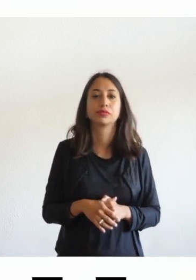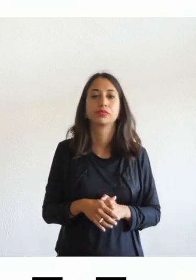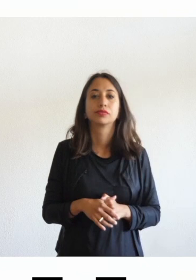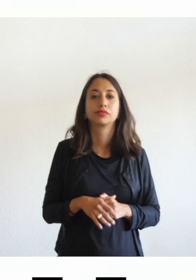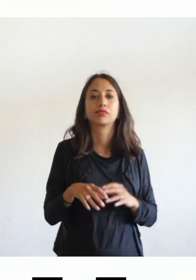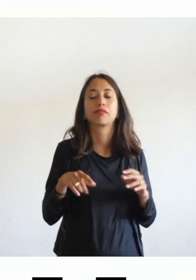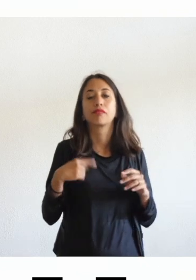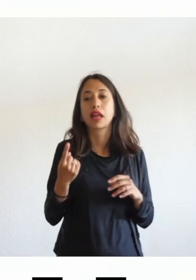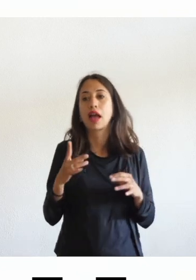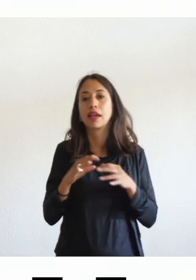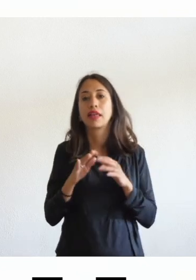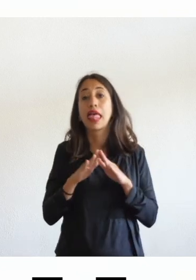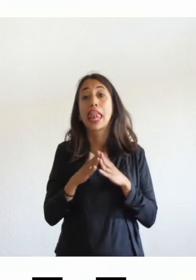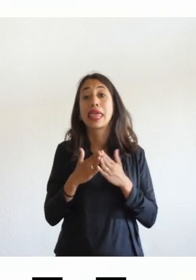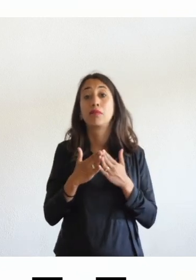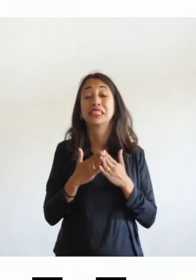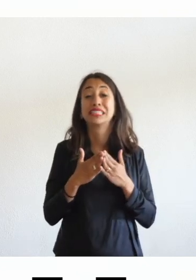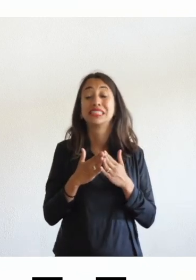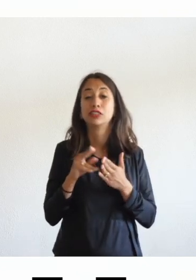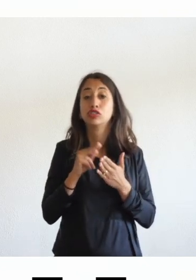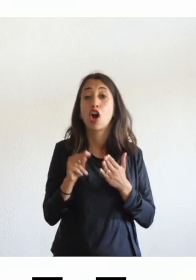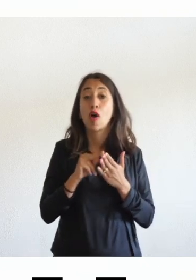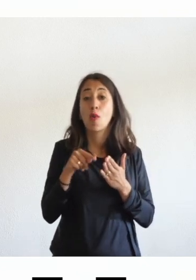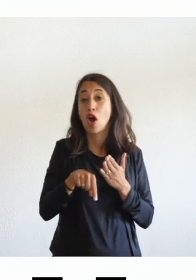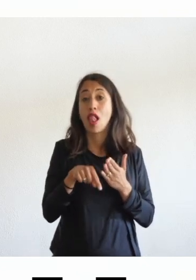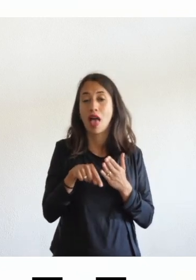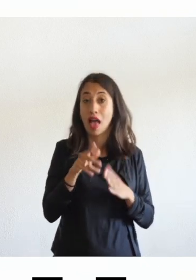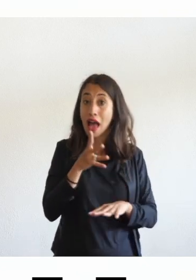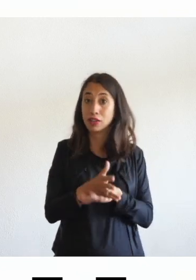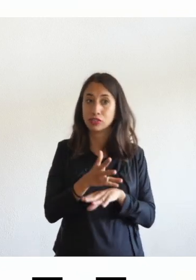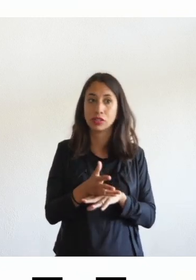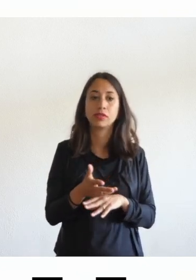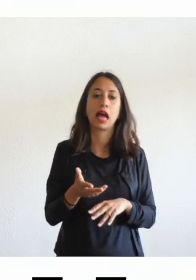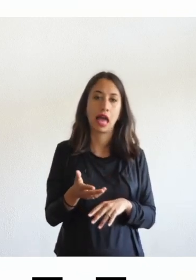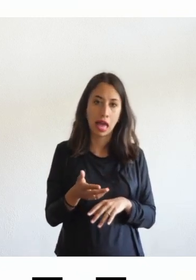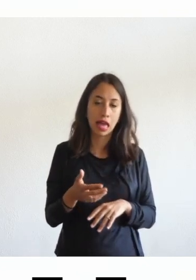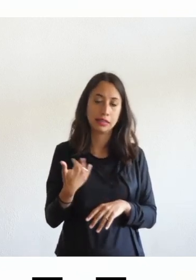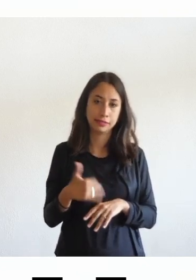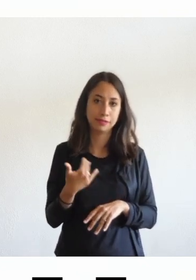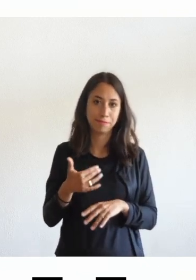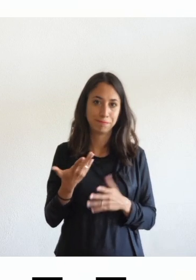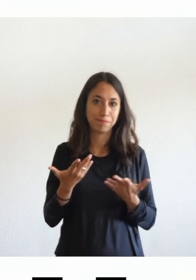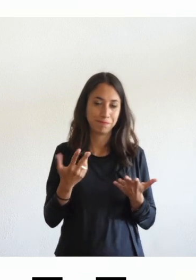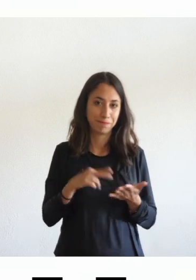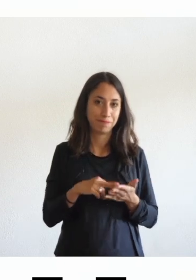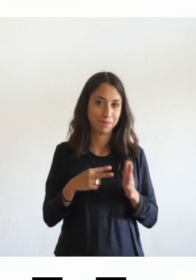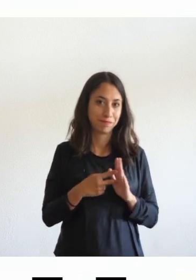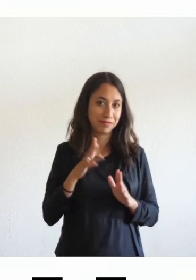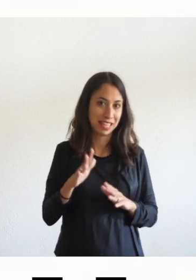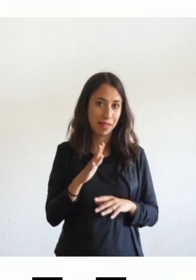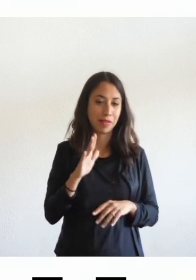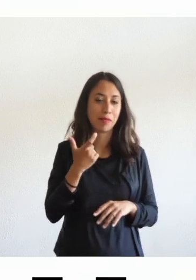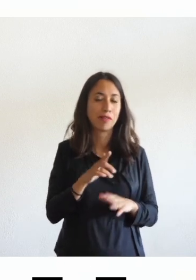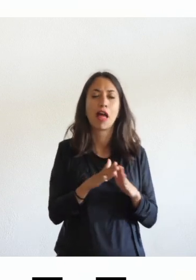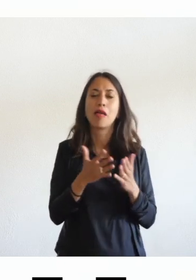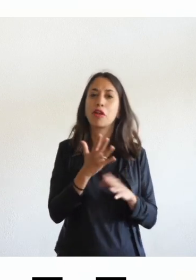libri scolastici accessibili ecco lì è un grosso tema nel senso che poi sì ho il libro accessibile ma